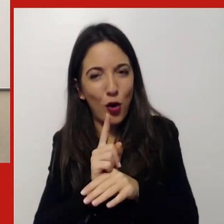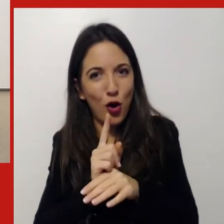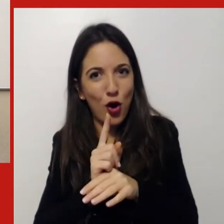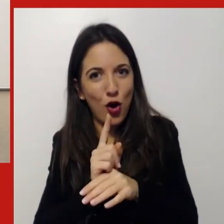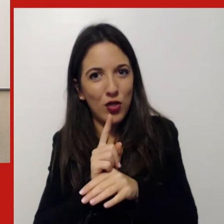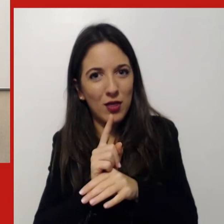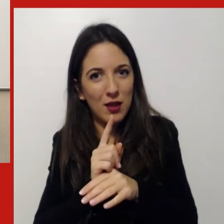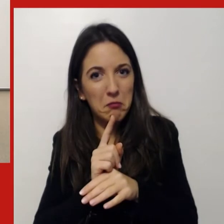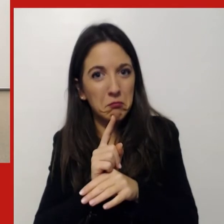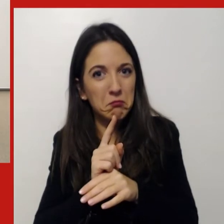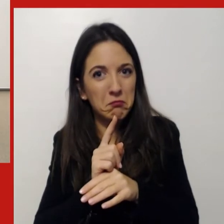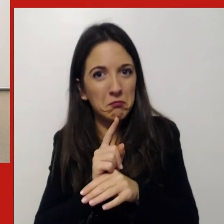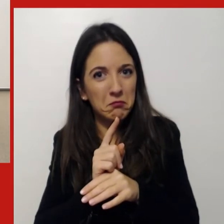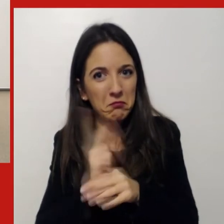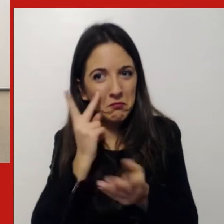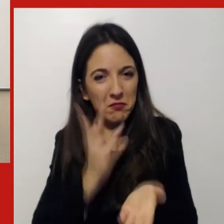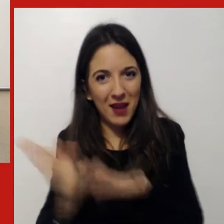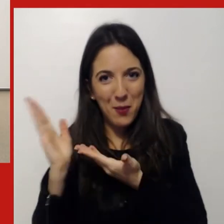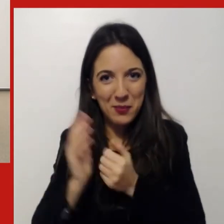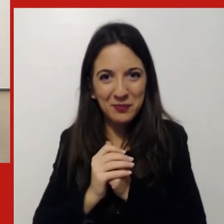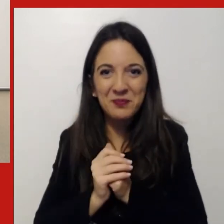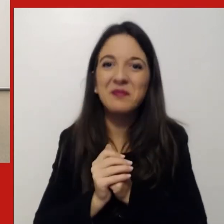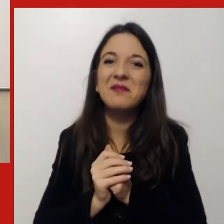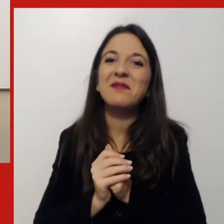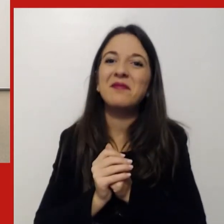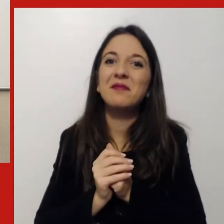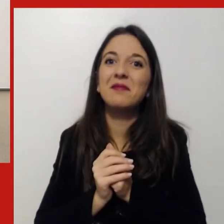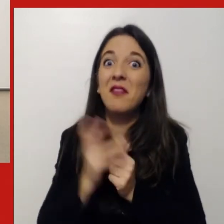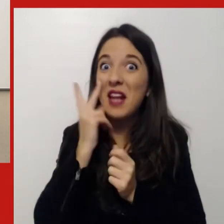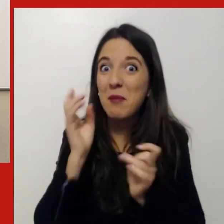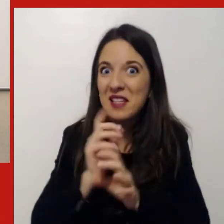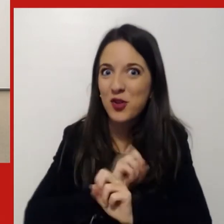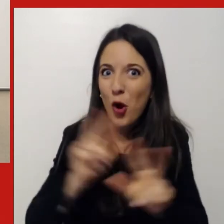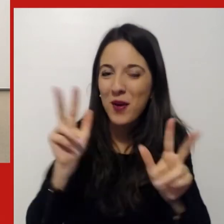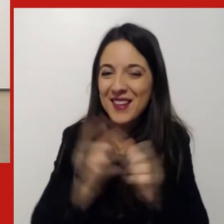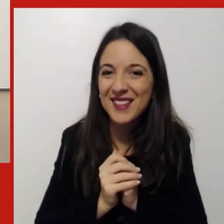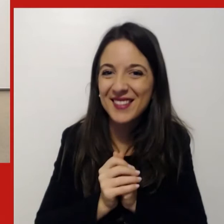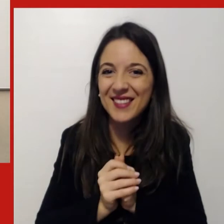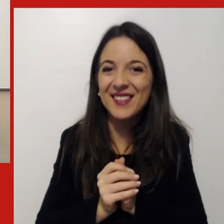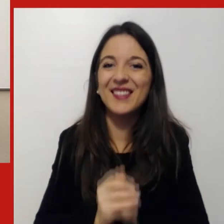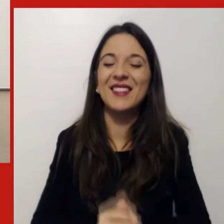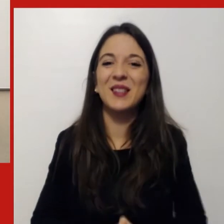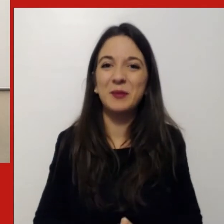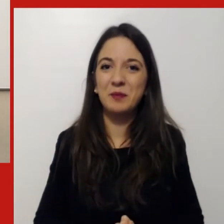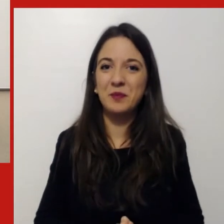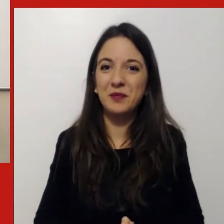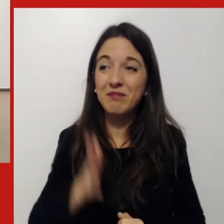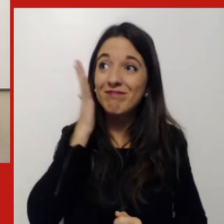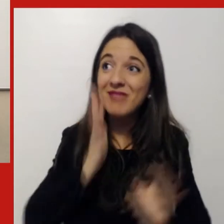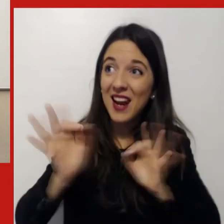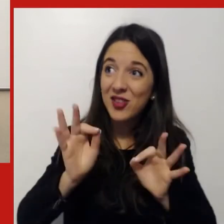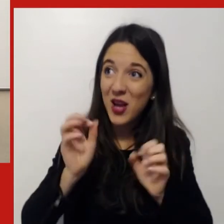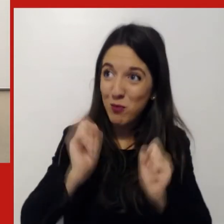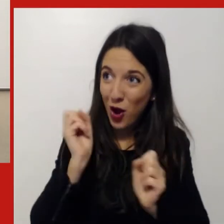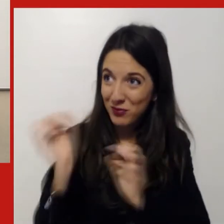mostriamo appunto le risposte. Vediamo subito. c stata una sorpresa, diciamo così. Ok, chiedo alla regia di... Arrivano subito.